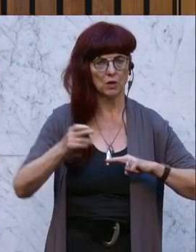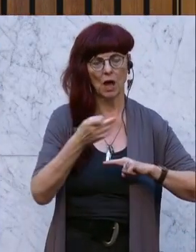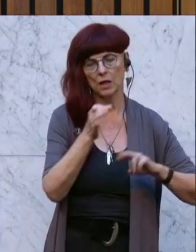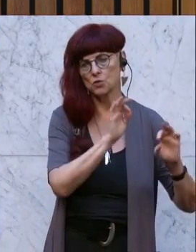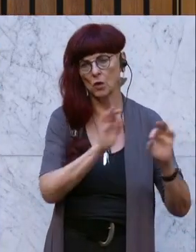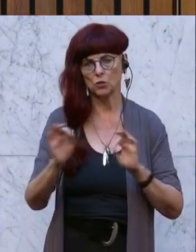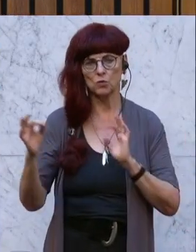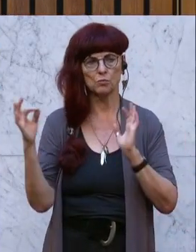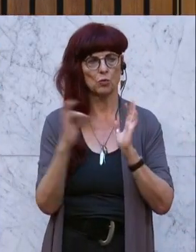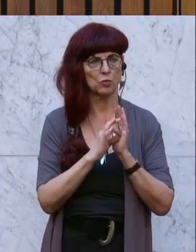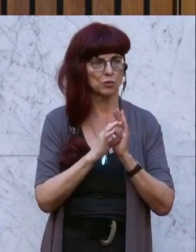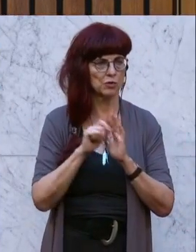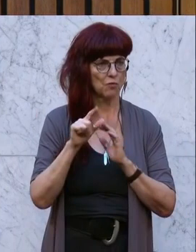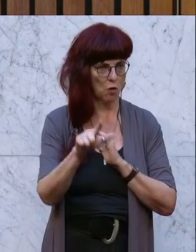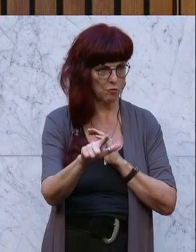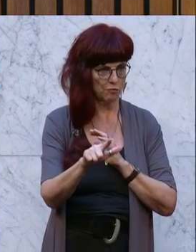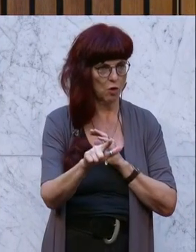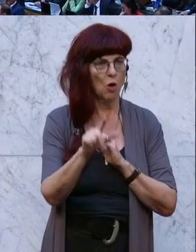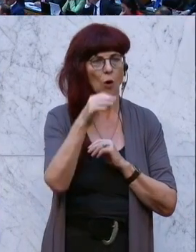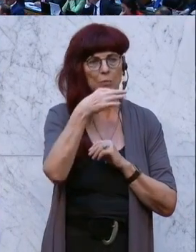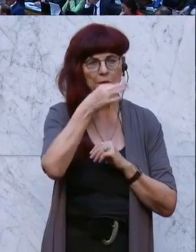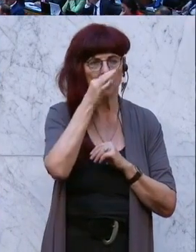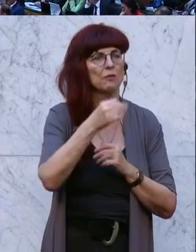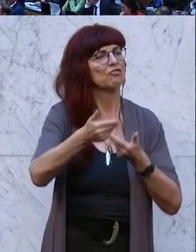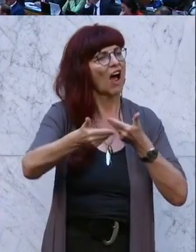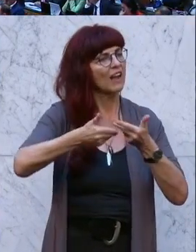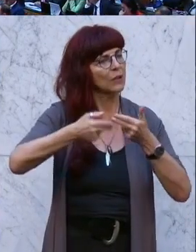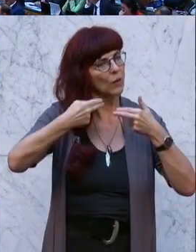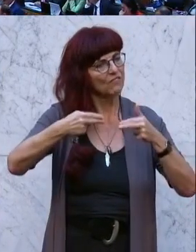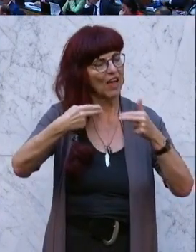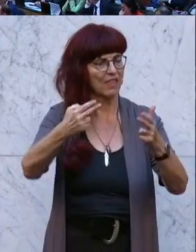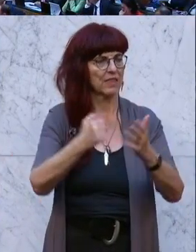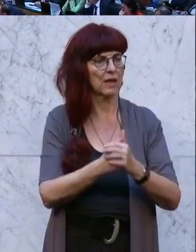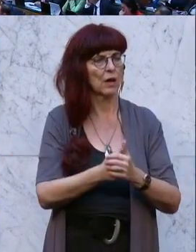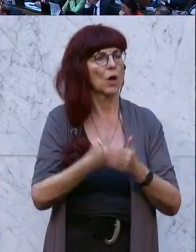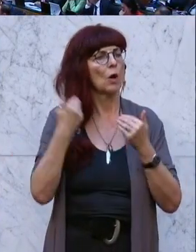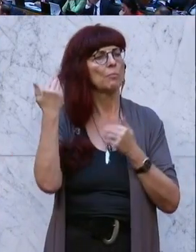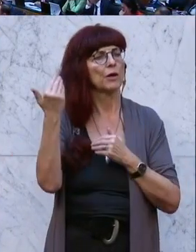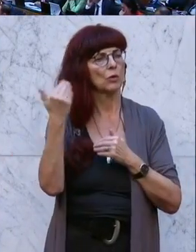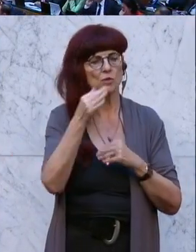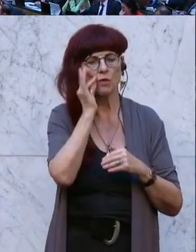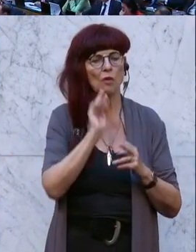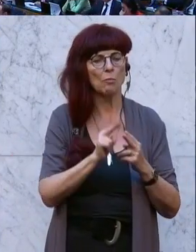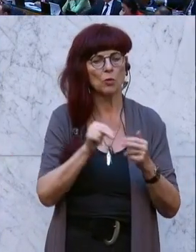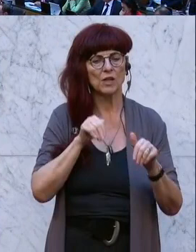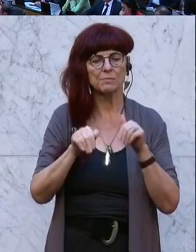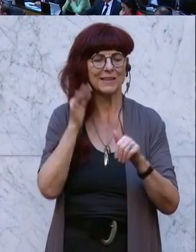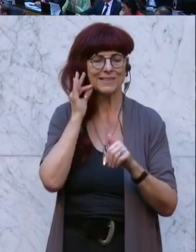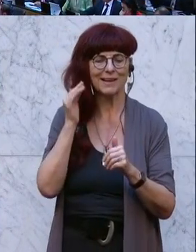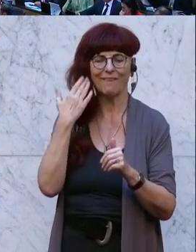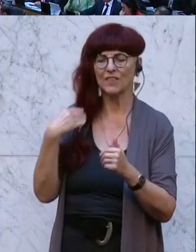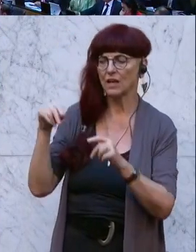Tagesordnungspunkt 12 zur 15a-Vereinbarung zwischen Bund und Ländern, mit der mindestens